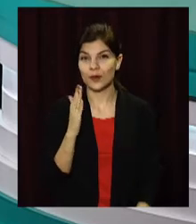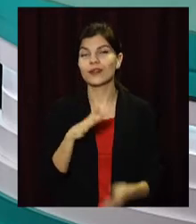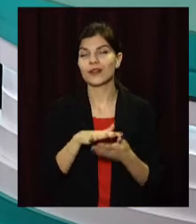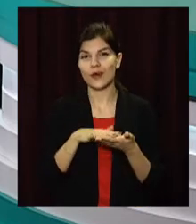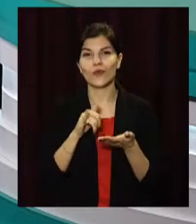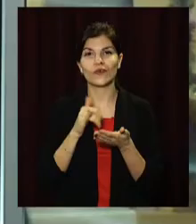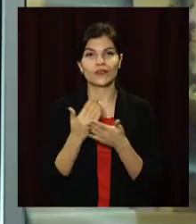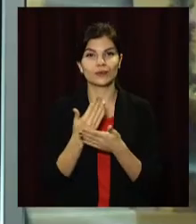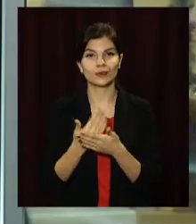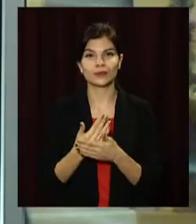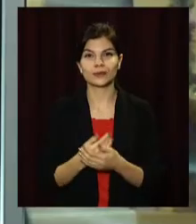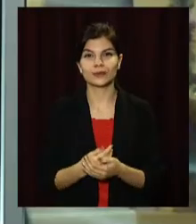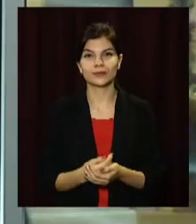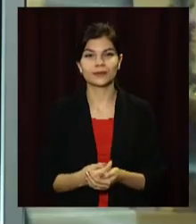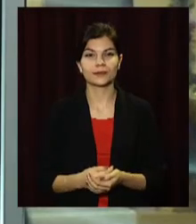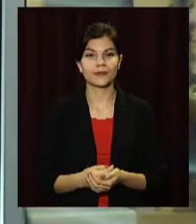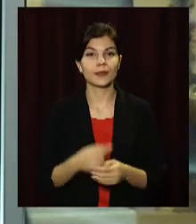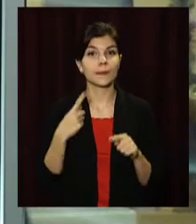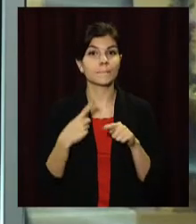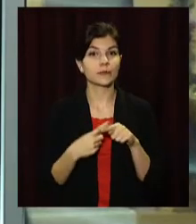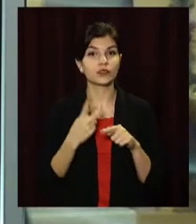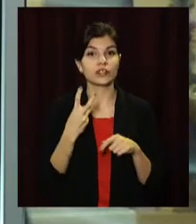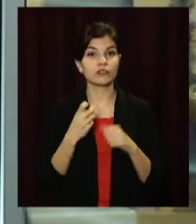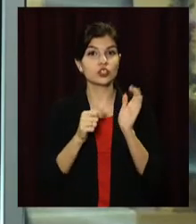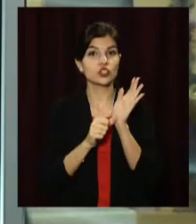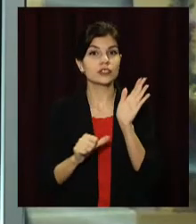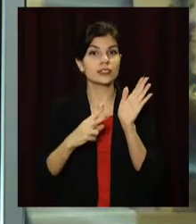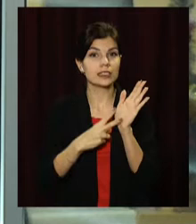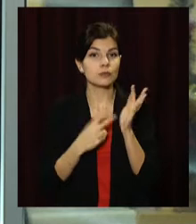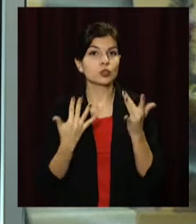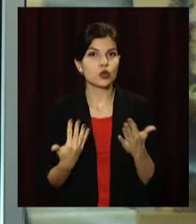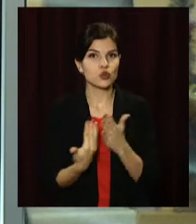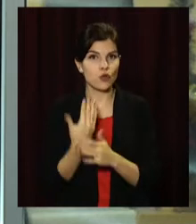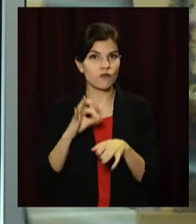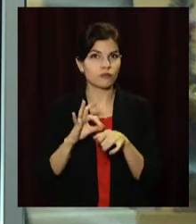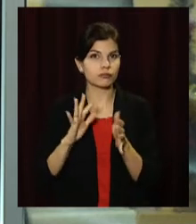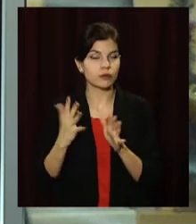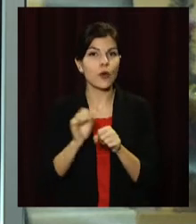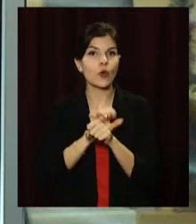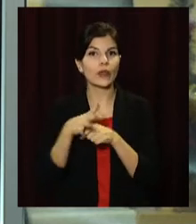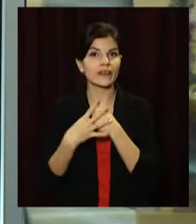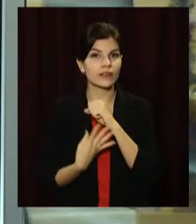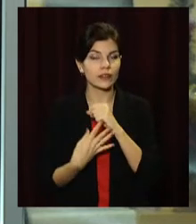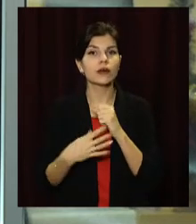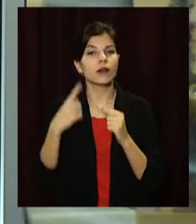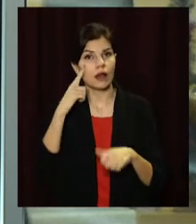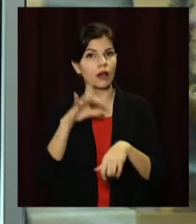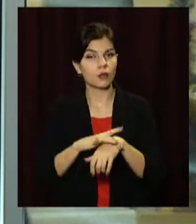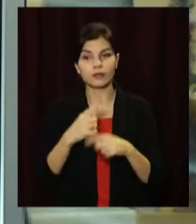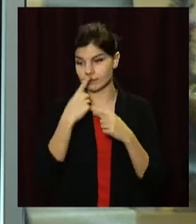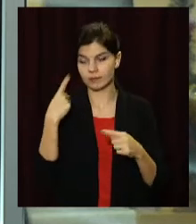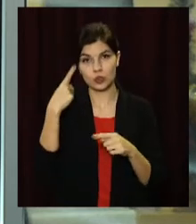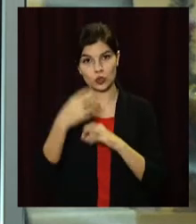Далі у випуску. Плюс 267 стільки нових випадків COVID-19 діагностували за